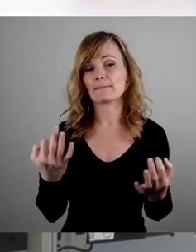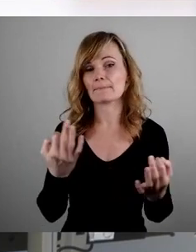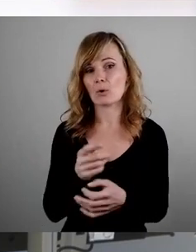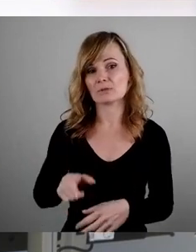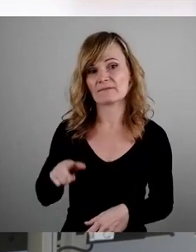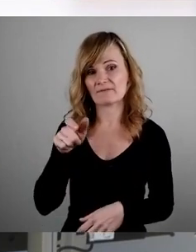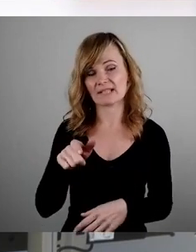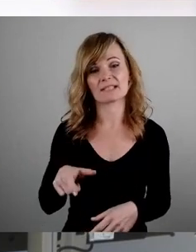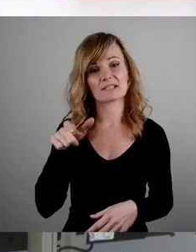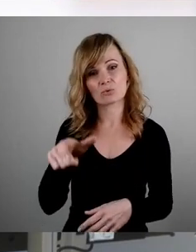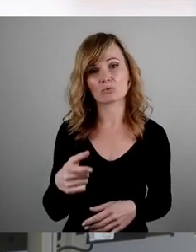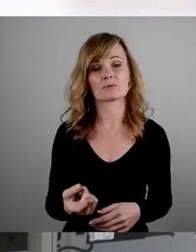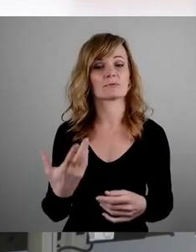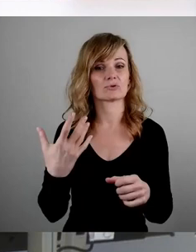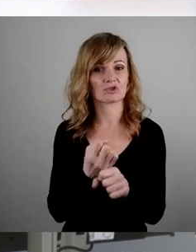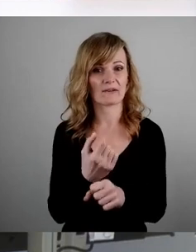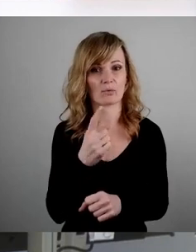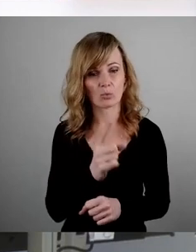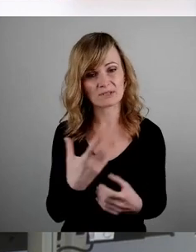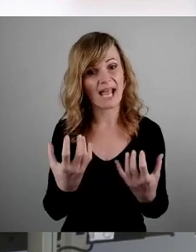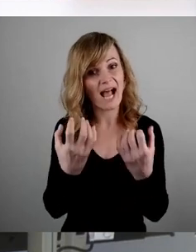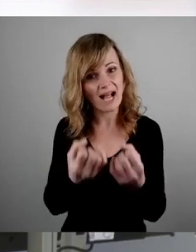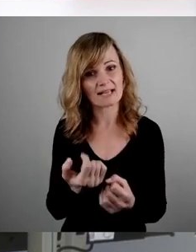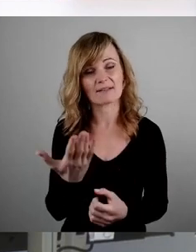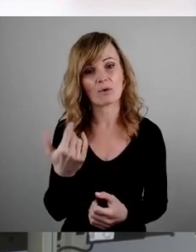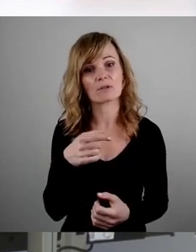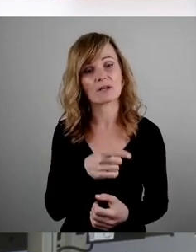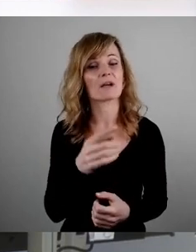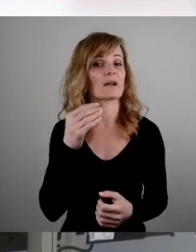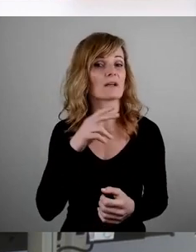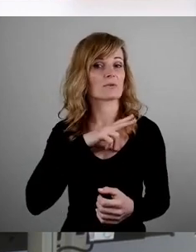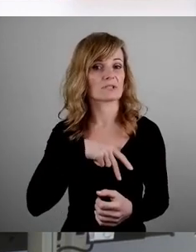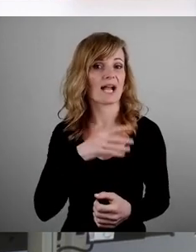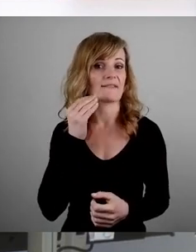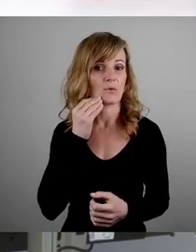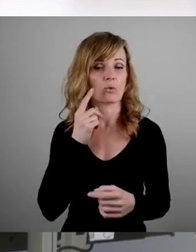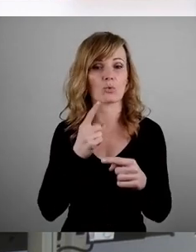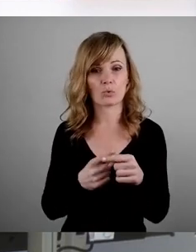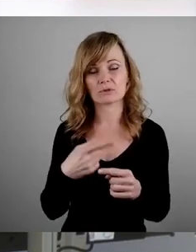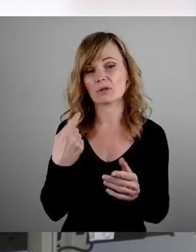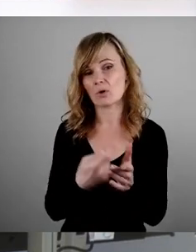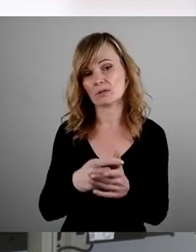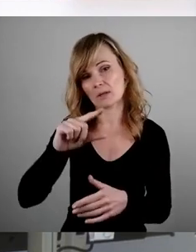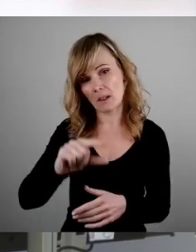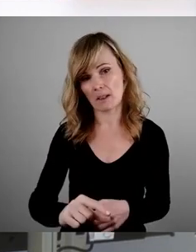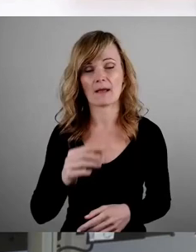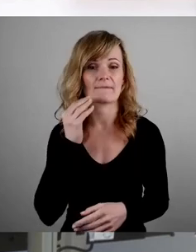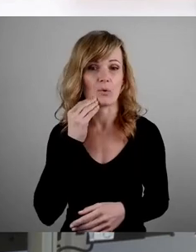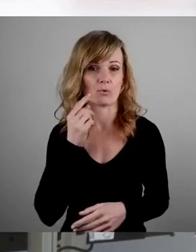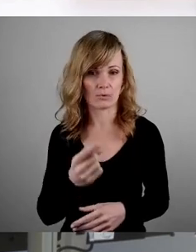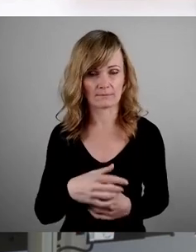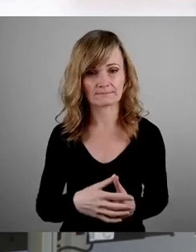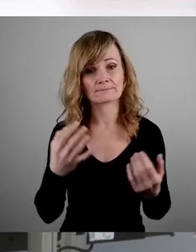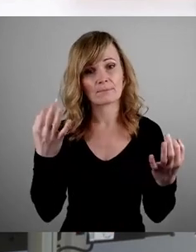und aber auch in den Erhalt von Sozialwohnungen und von kostengünstigen Wohnungen. Es braucht aber